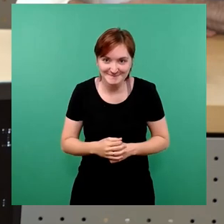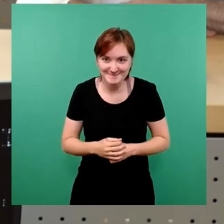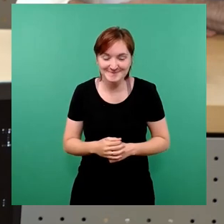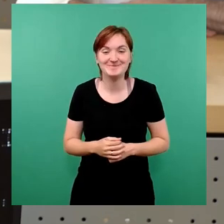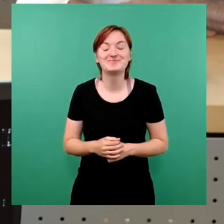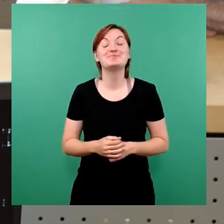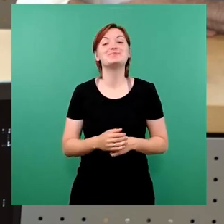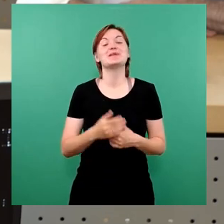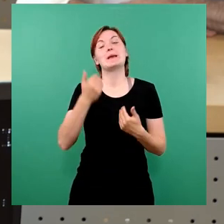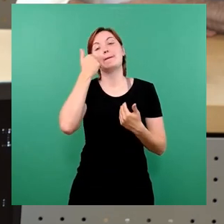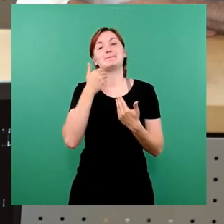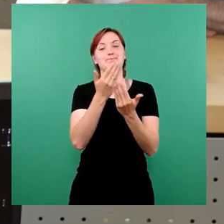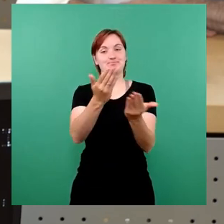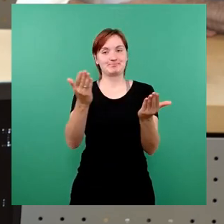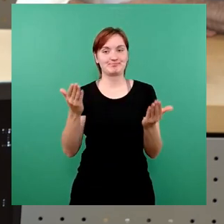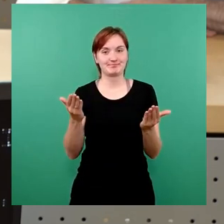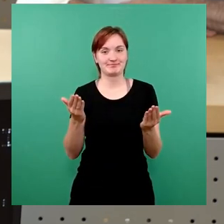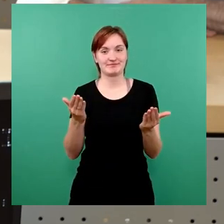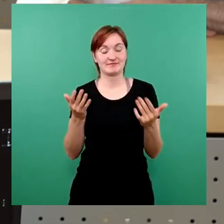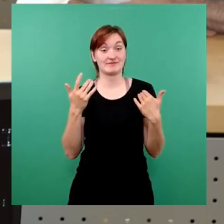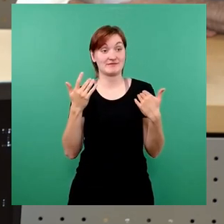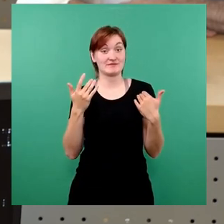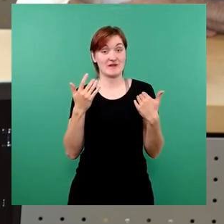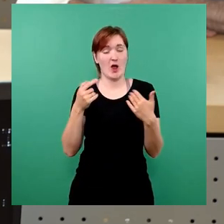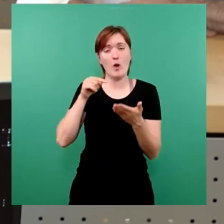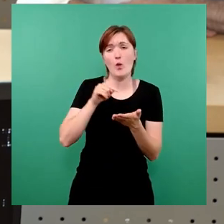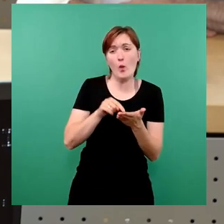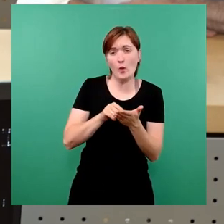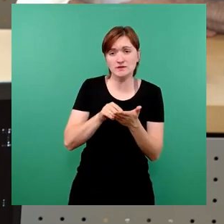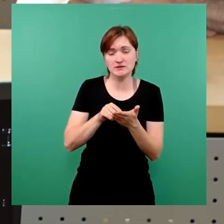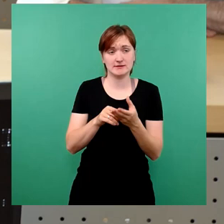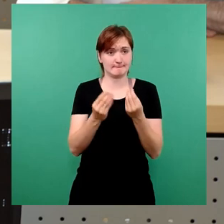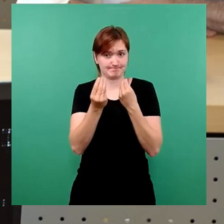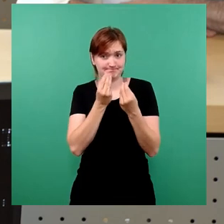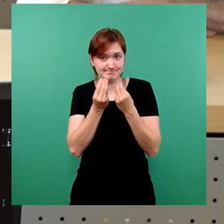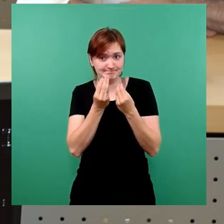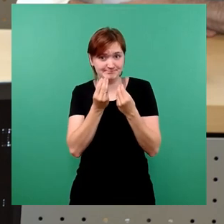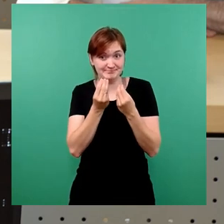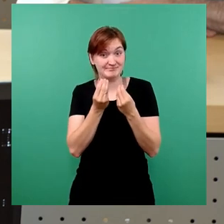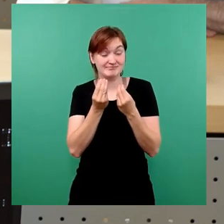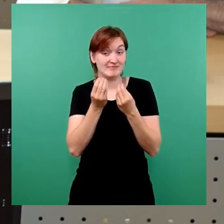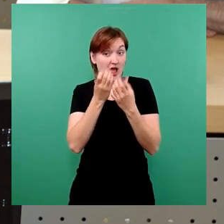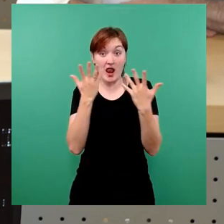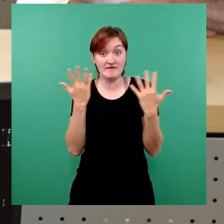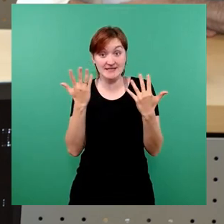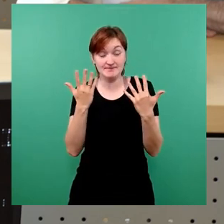meine Damen und Herren, wenn man über die Ursachen spricht, ist natürlich ganz klar, die Veranstaltungsbranche hat, egal ob kommerziell oder nicht